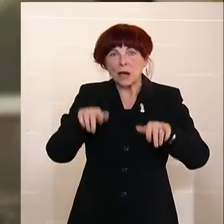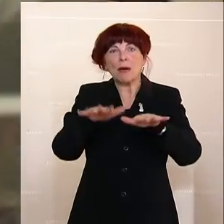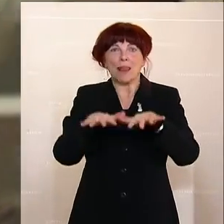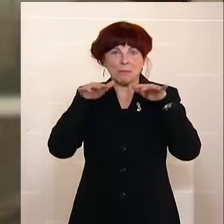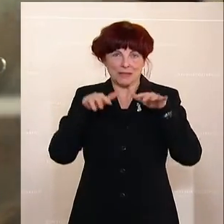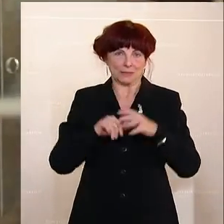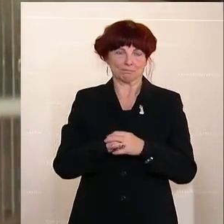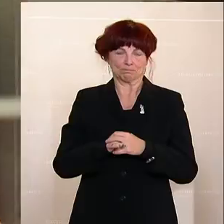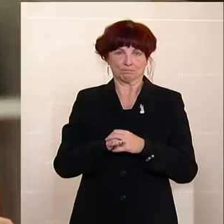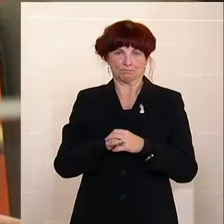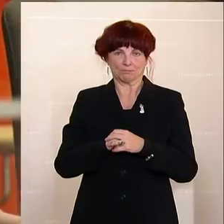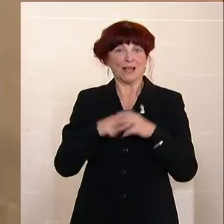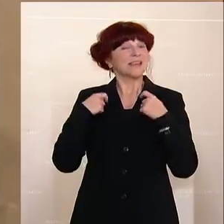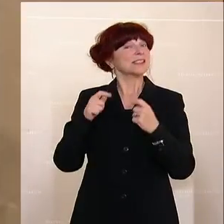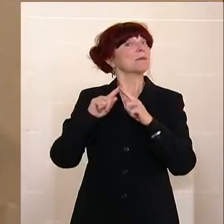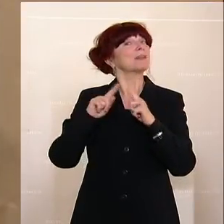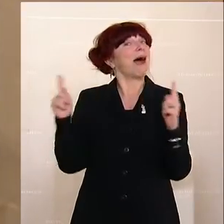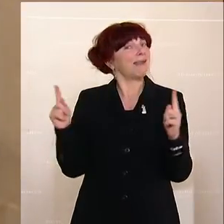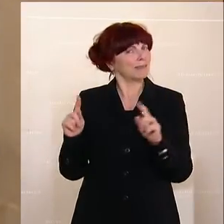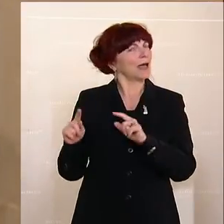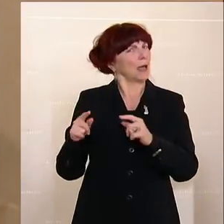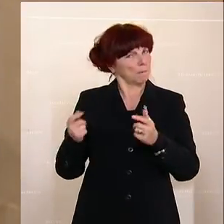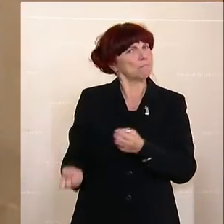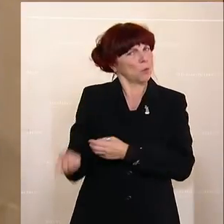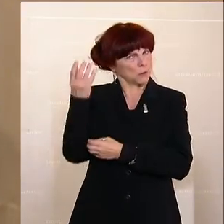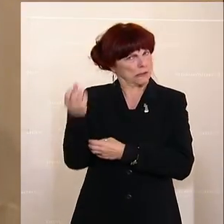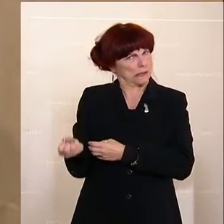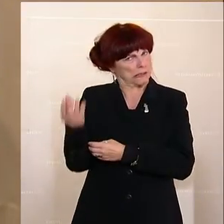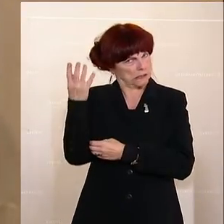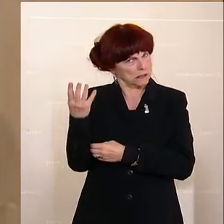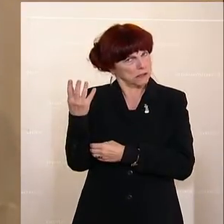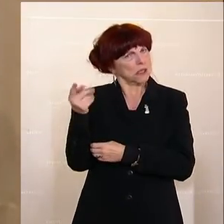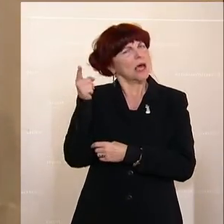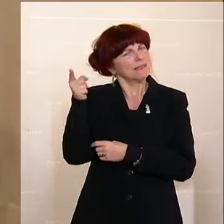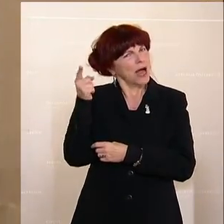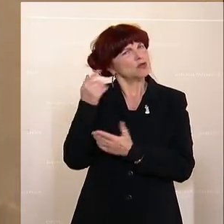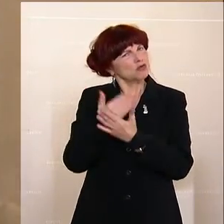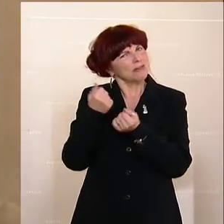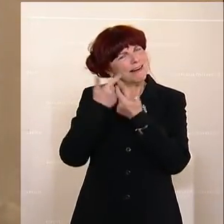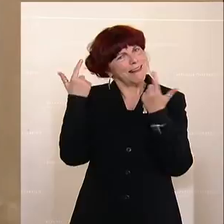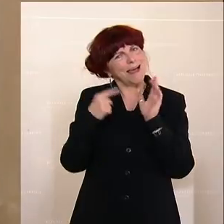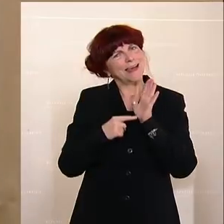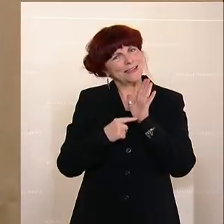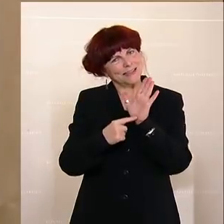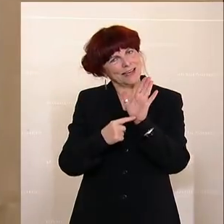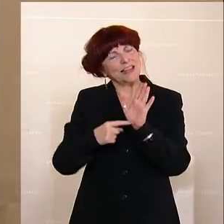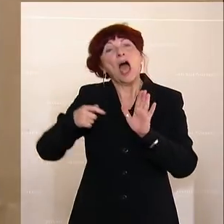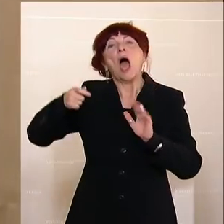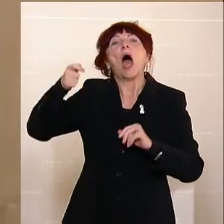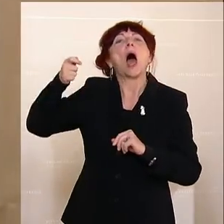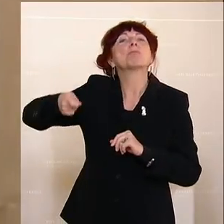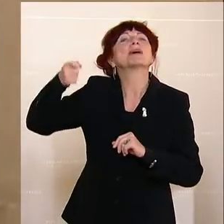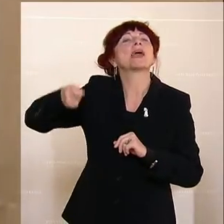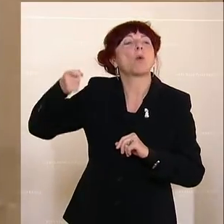Es gibt andere Postings, aus denen ganz deutlich wird, dass hier der Abgeordnete Schnedlitz